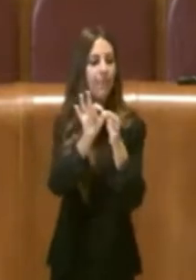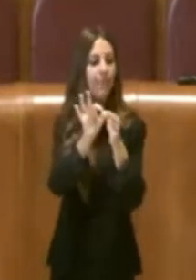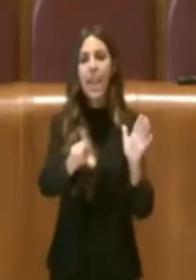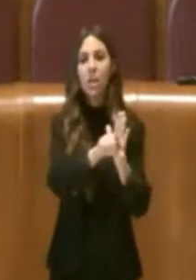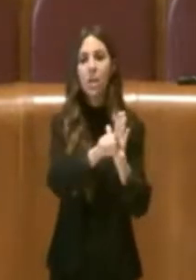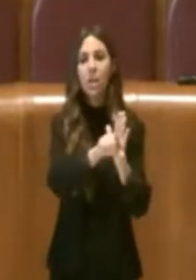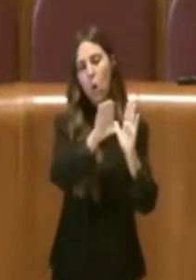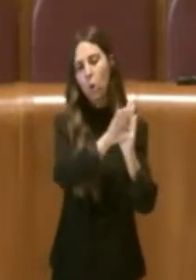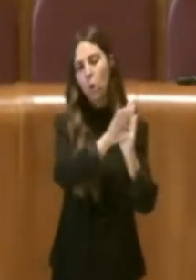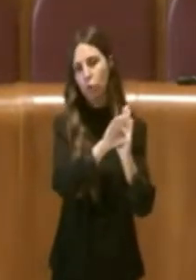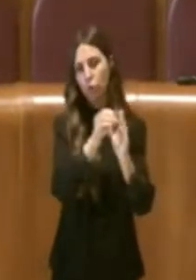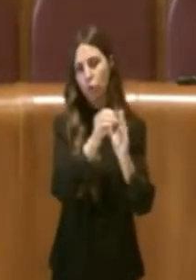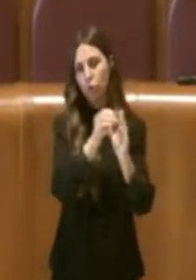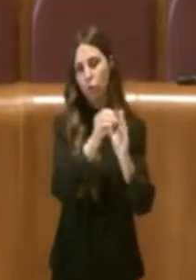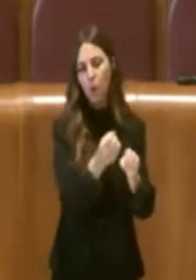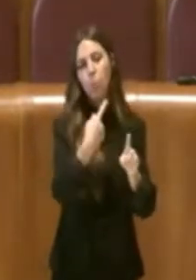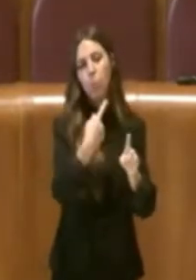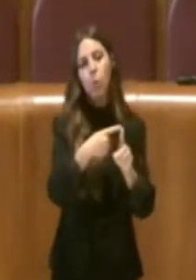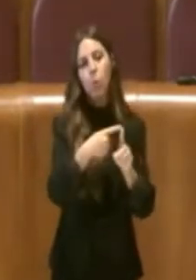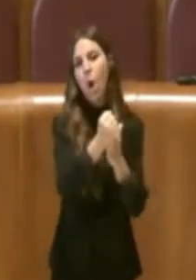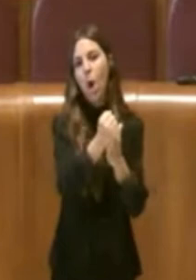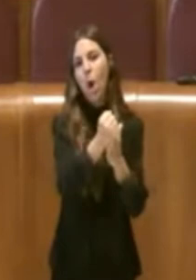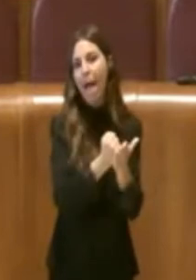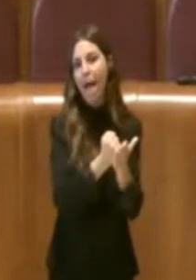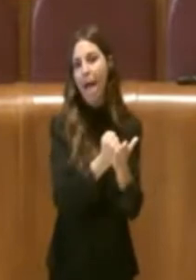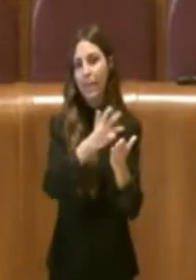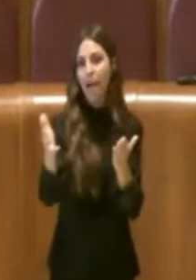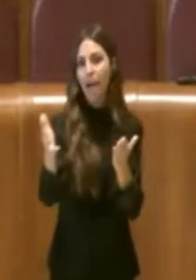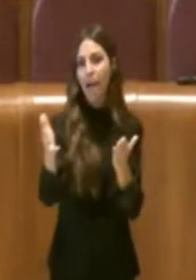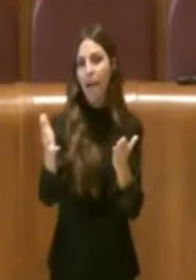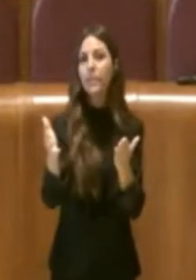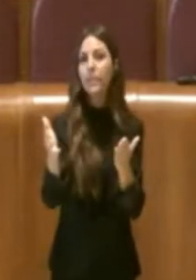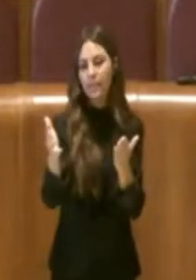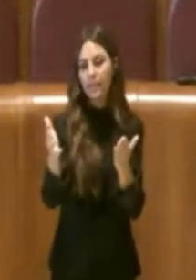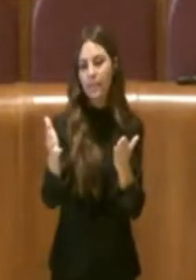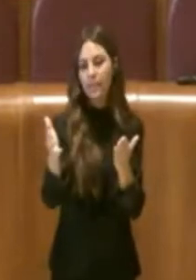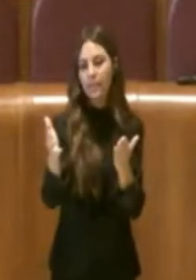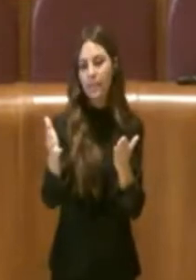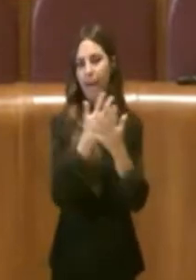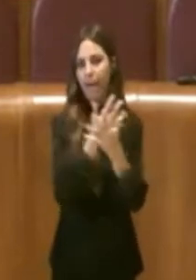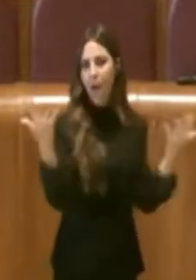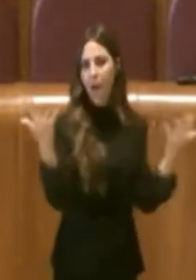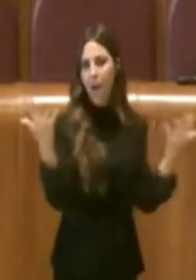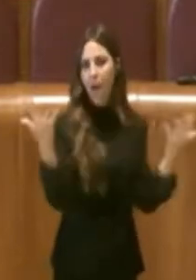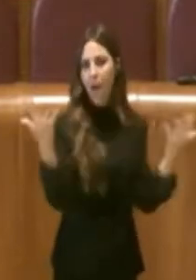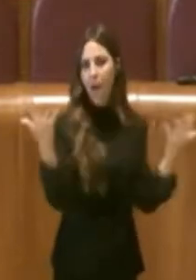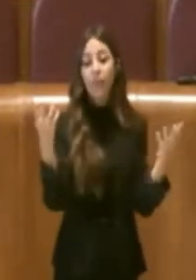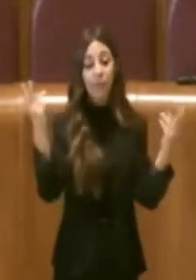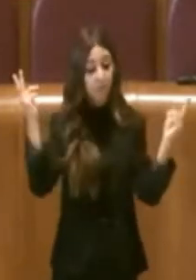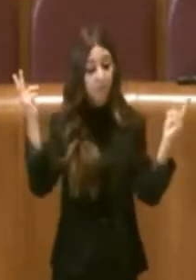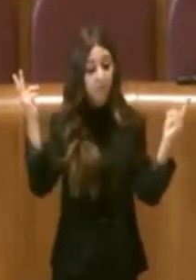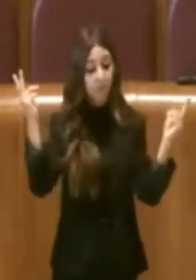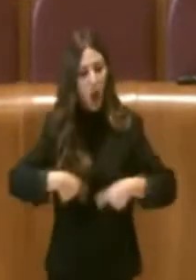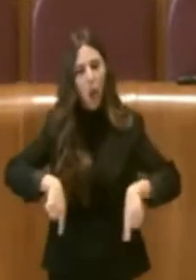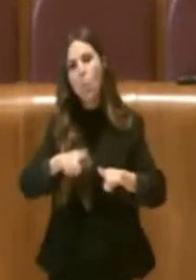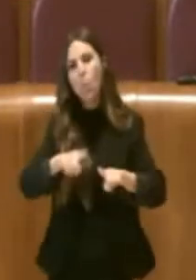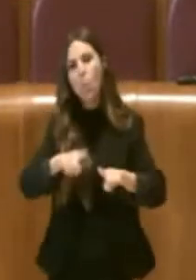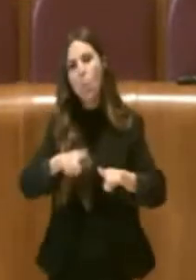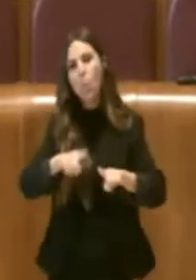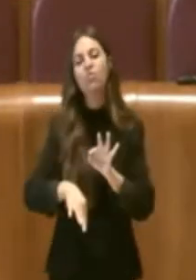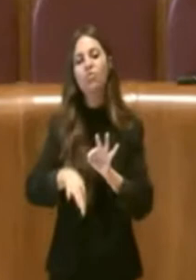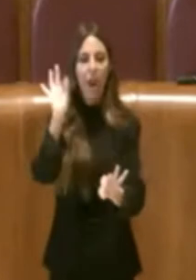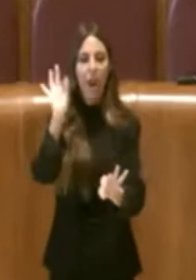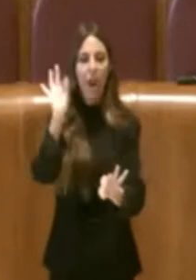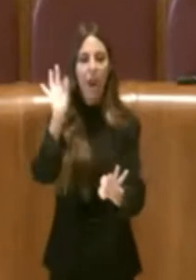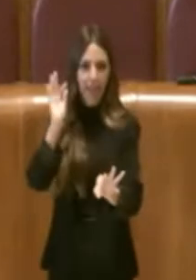comunque ad altri atti le precisazioni di questo. È ovvio che l'Aula può formulare soltanto un indirizzo